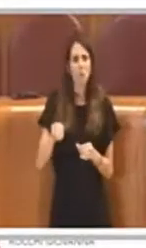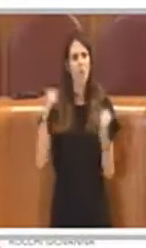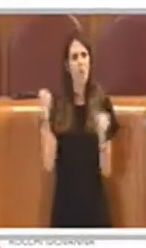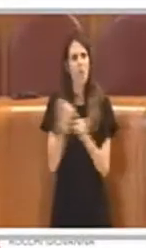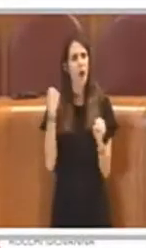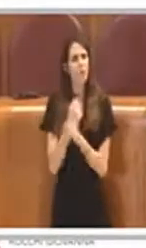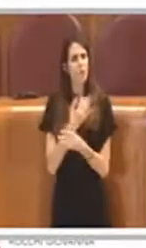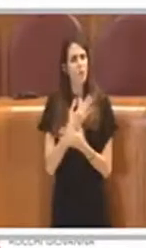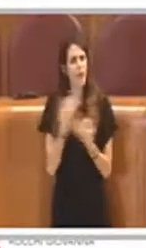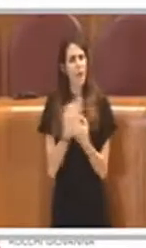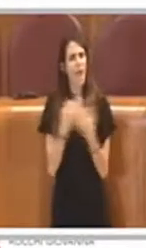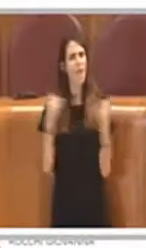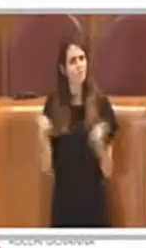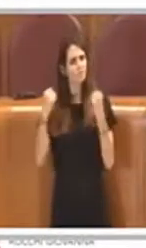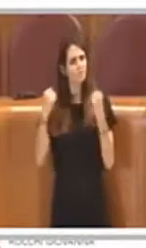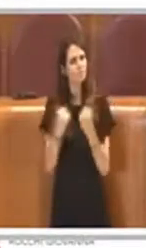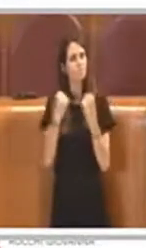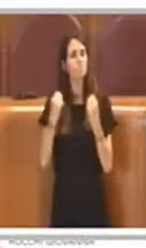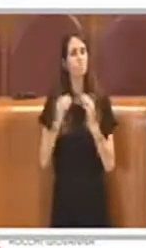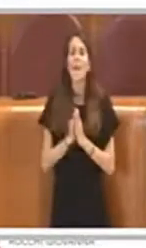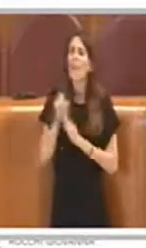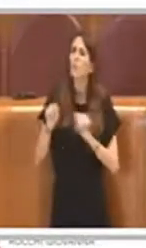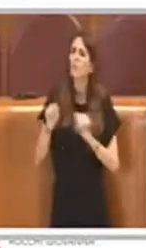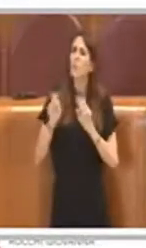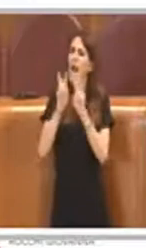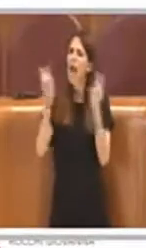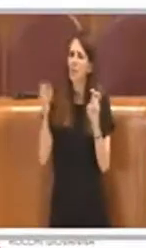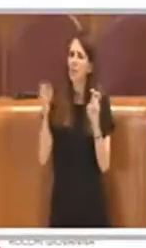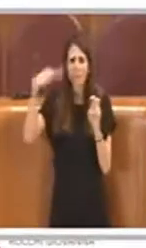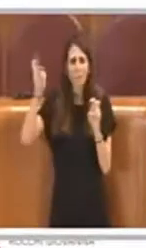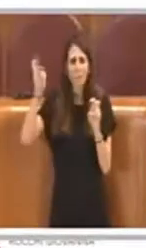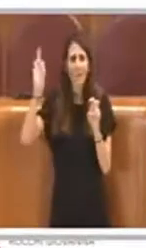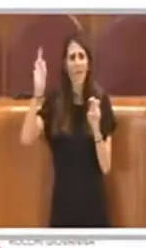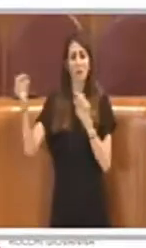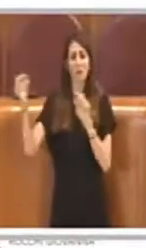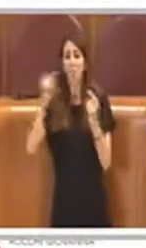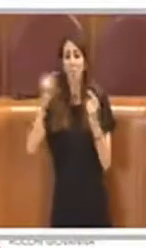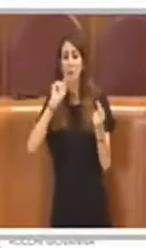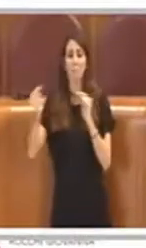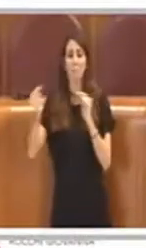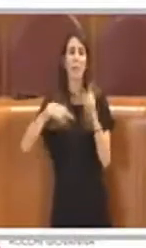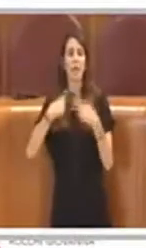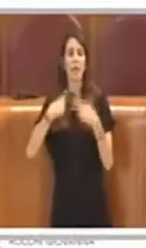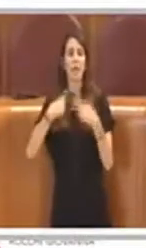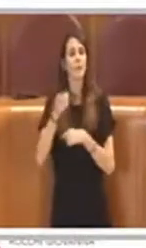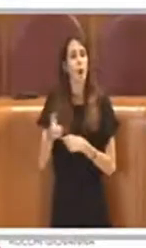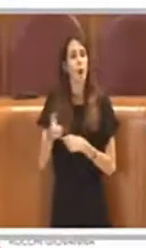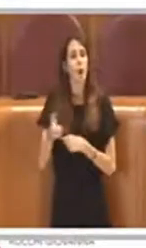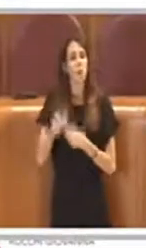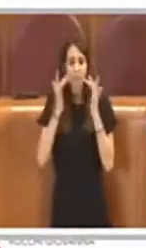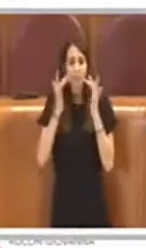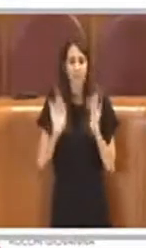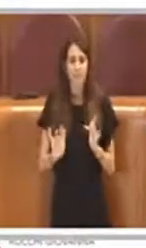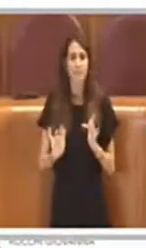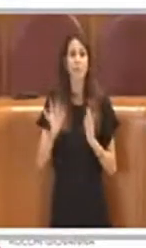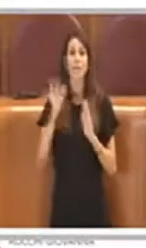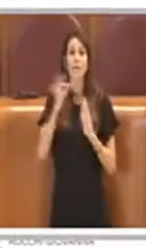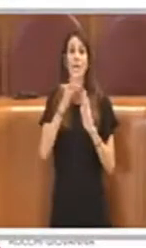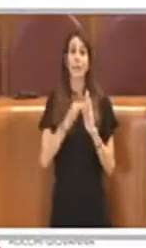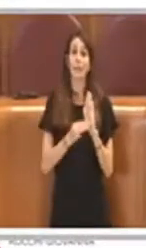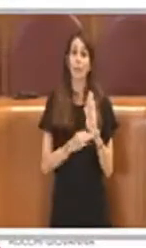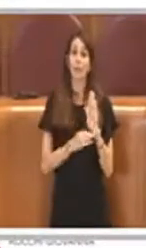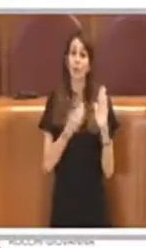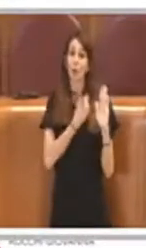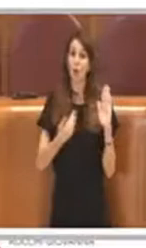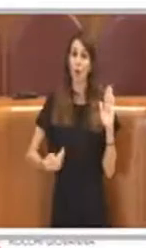sull'argomento specifico non ha presentato istanze di discussione o altro, per il semplice motivo, perché da regolamento i consiglieri